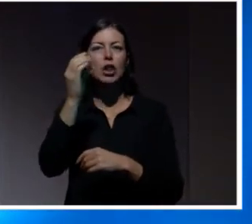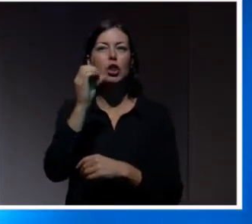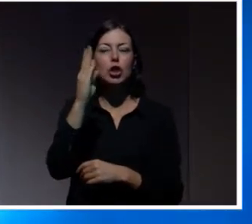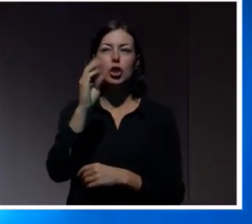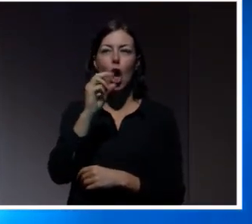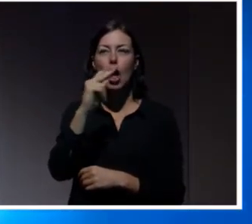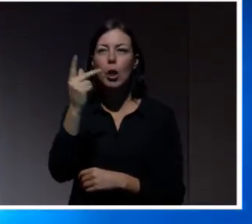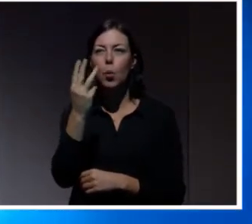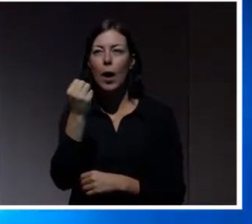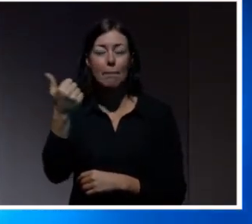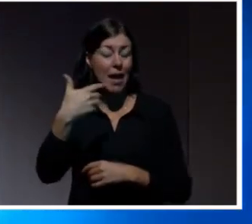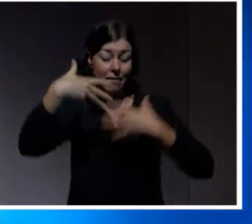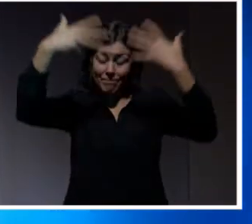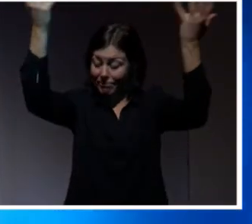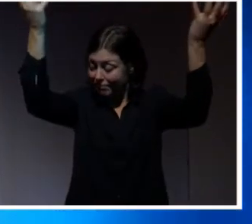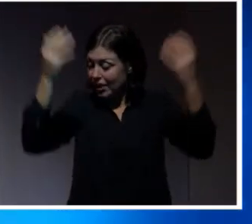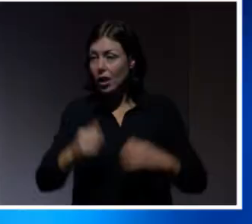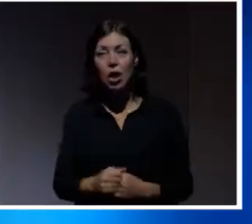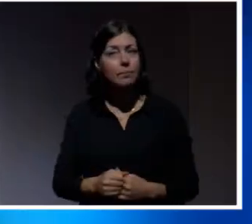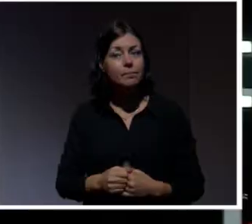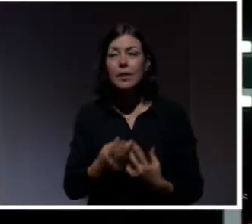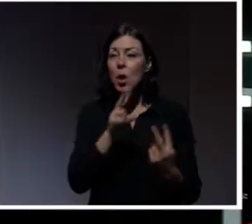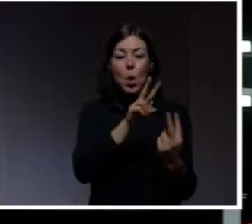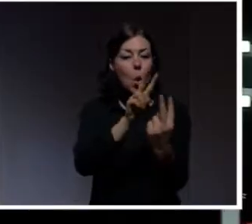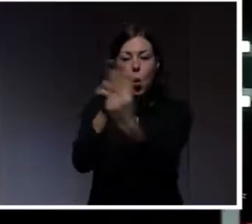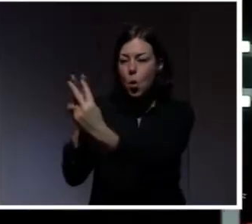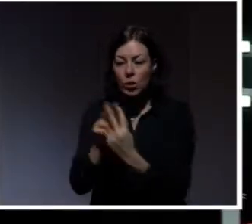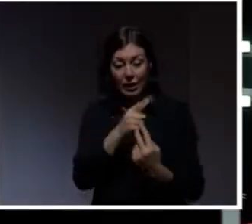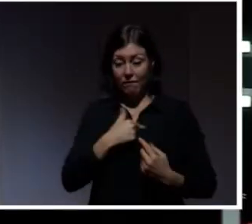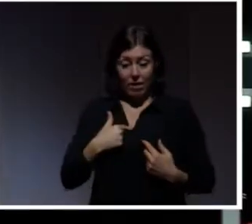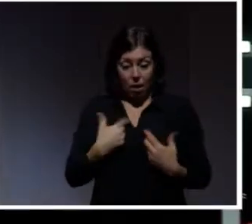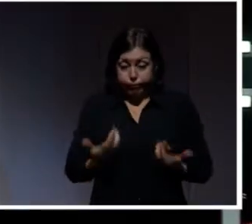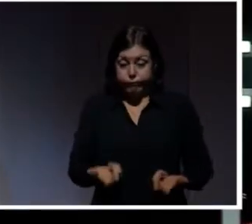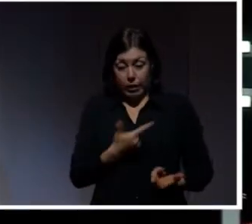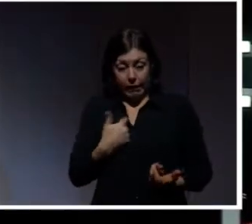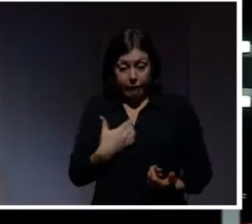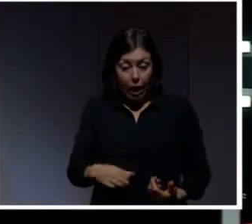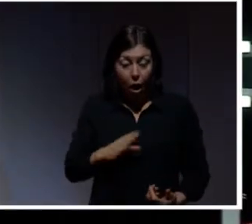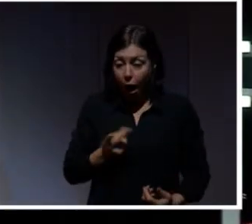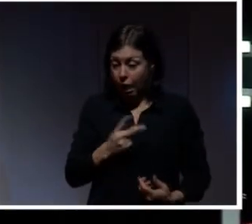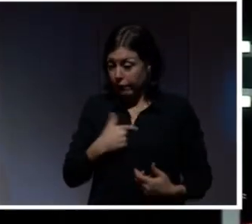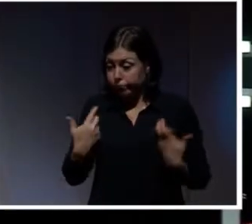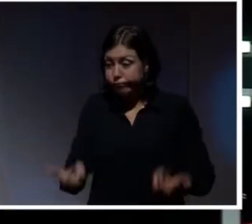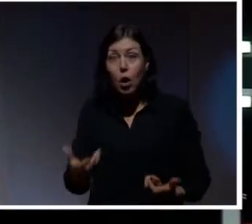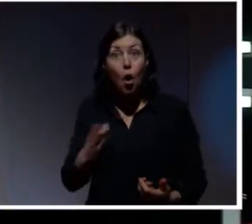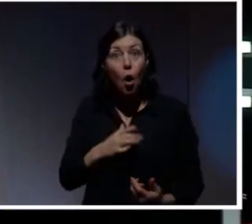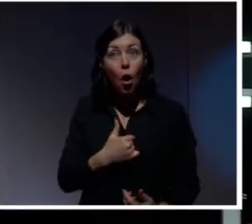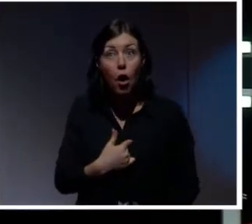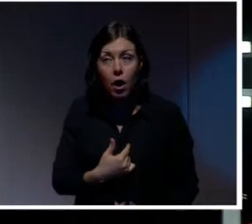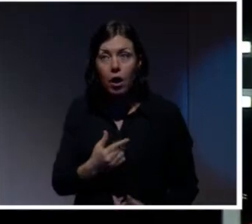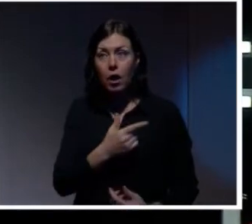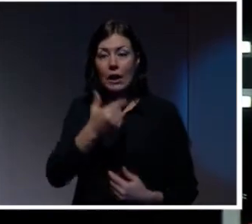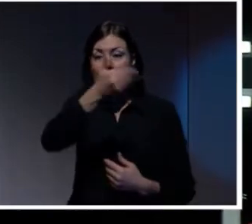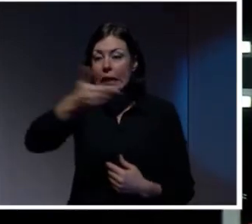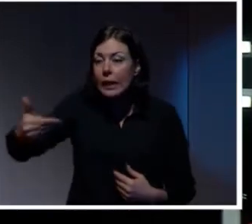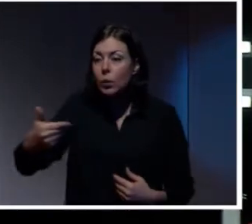är... Ja, you name it. Kontakter som vi inte visste att vi ville ha. Eller inte visste att vi hade. Sajter som vi